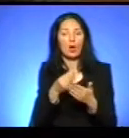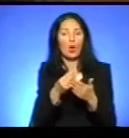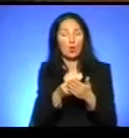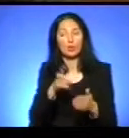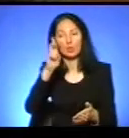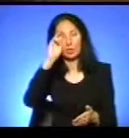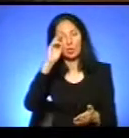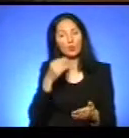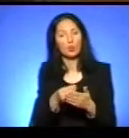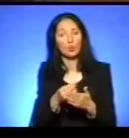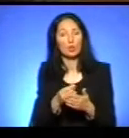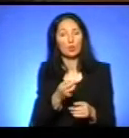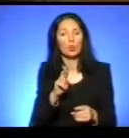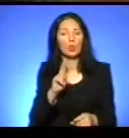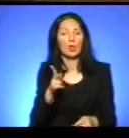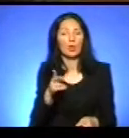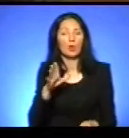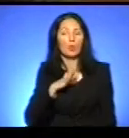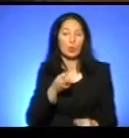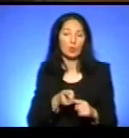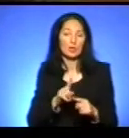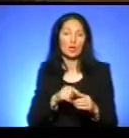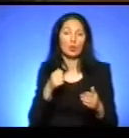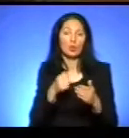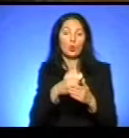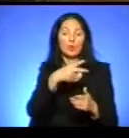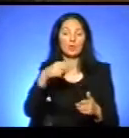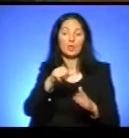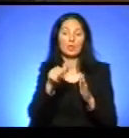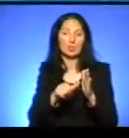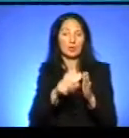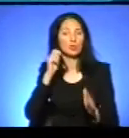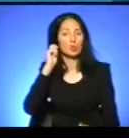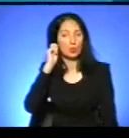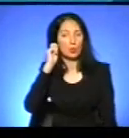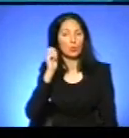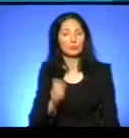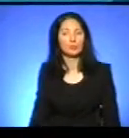бюджету, як було це до 2016 року.